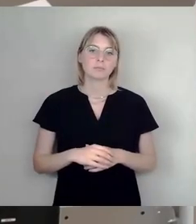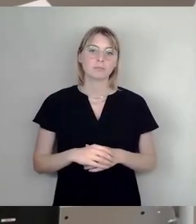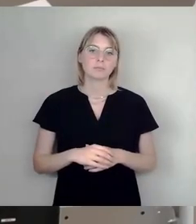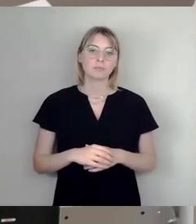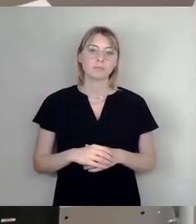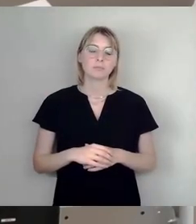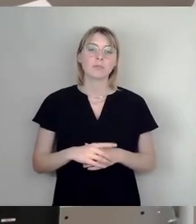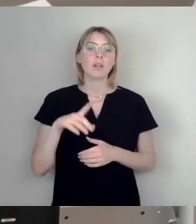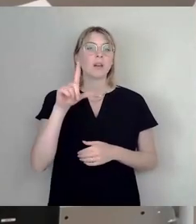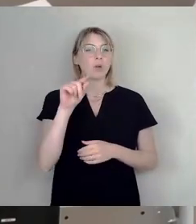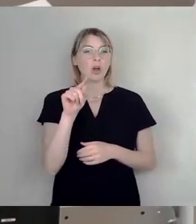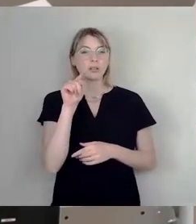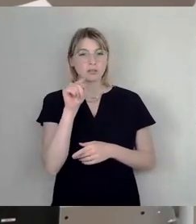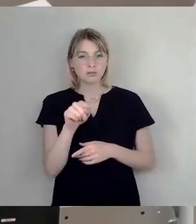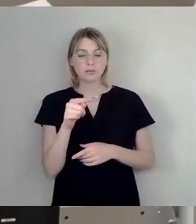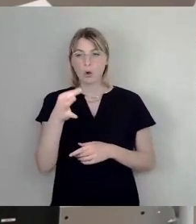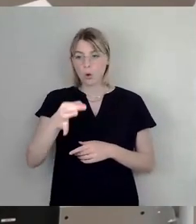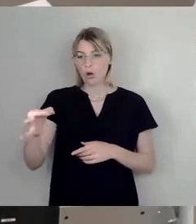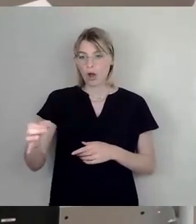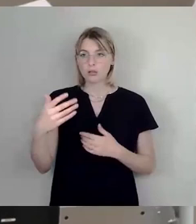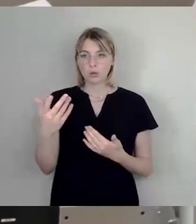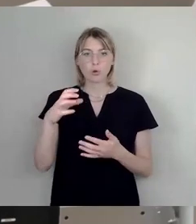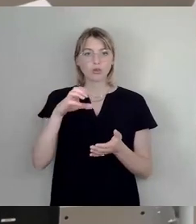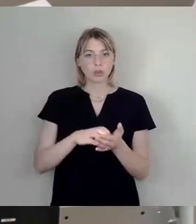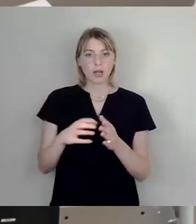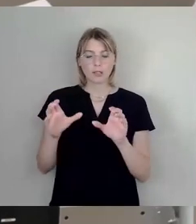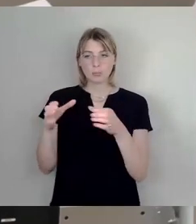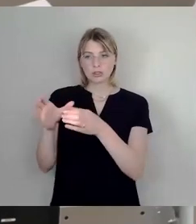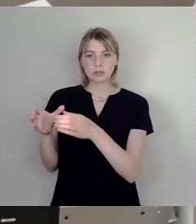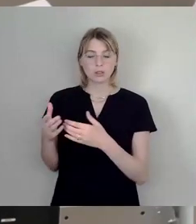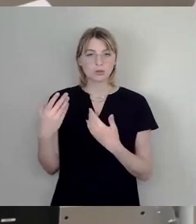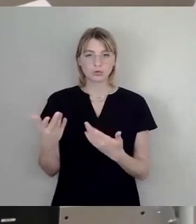das wird zumindest in den Ortschaften, in den Stadtbezirken nicht alle befriedigen.